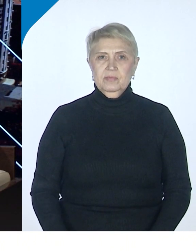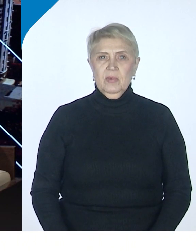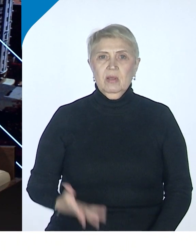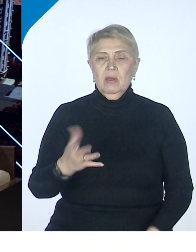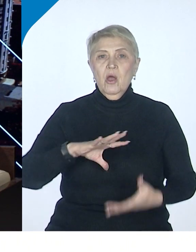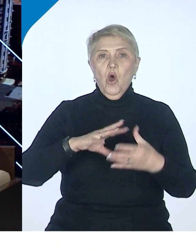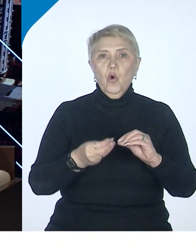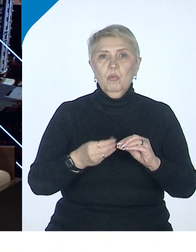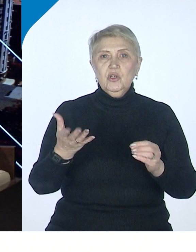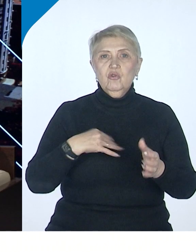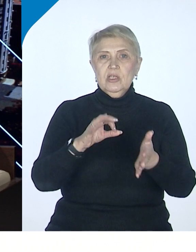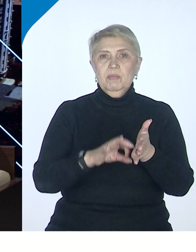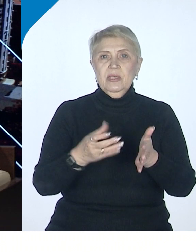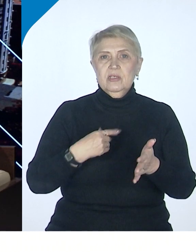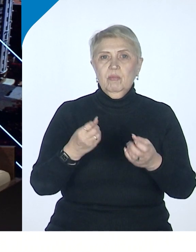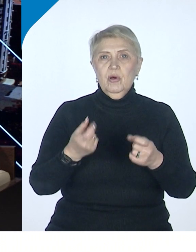принцип-то здесь очень простой.